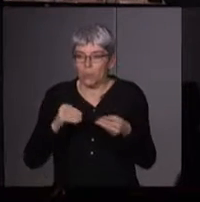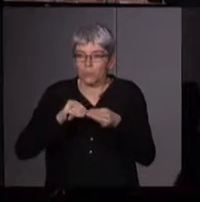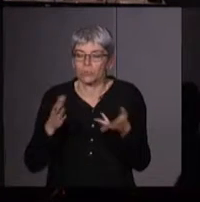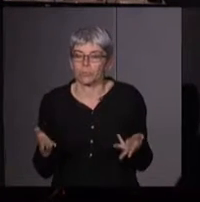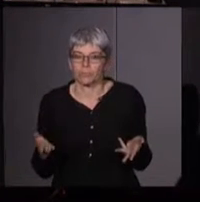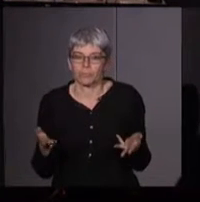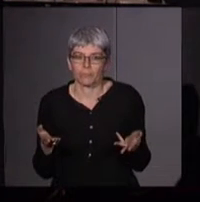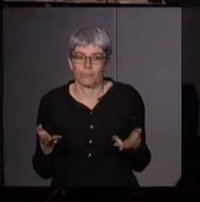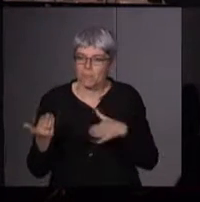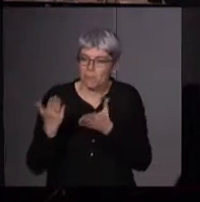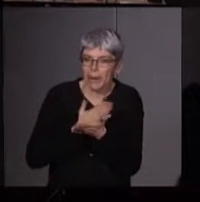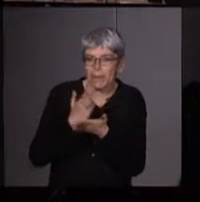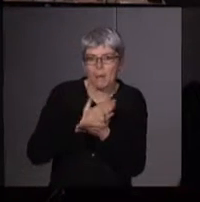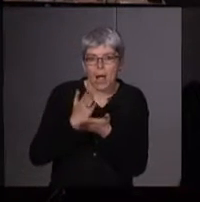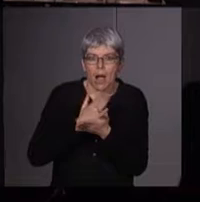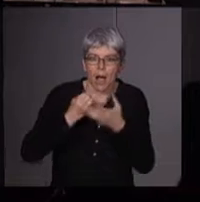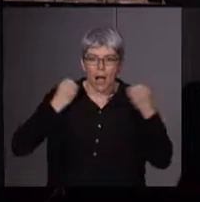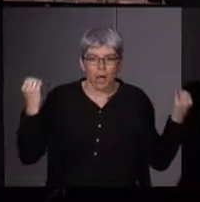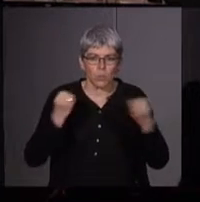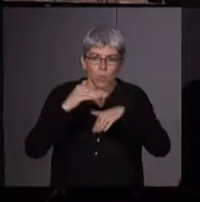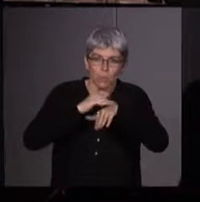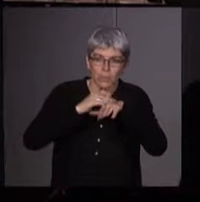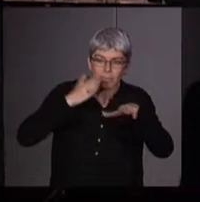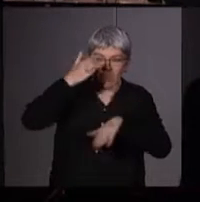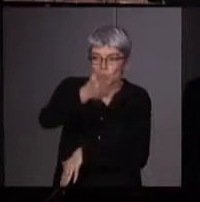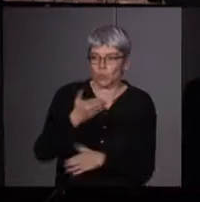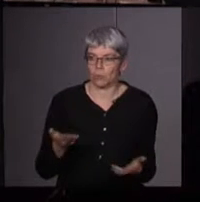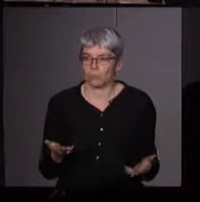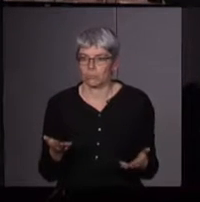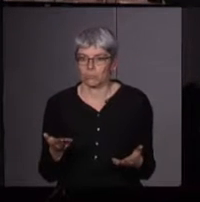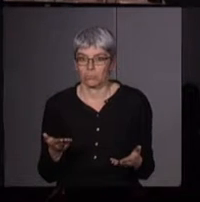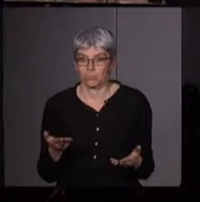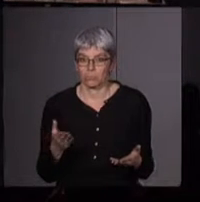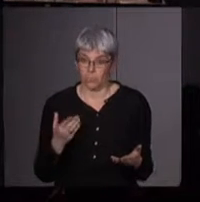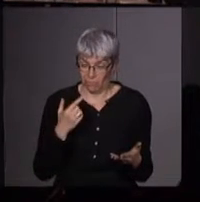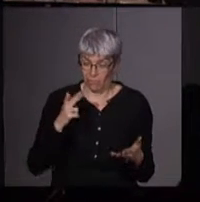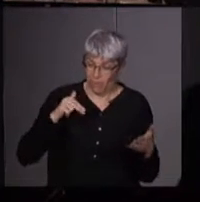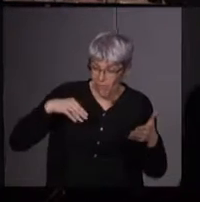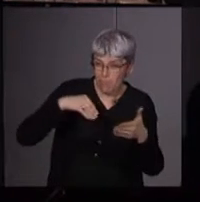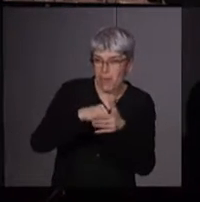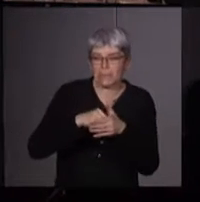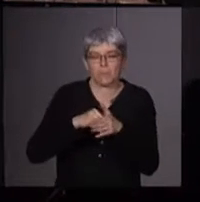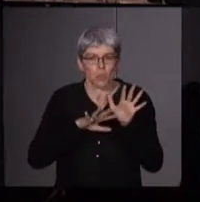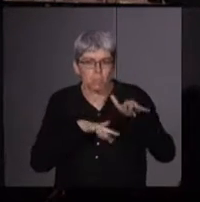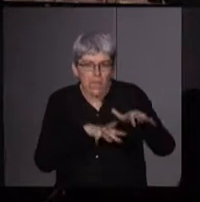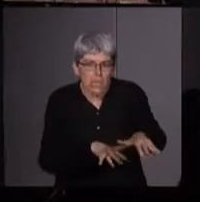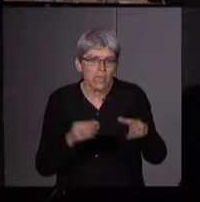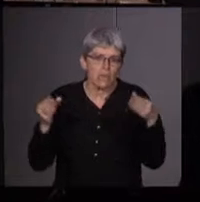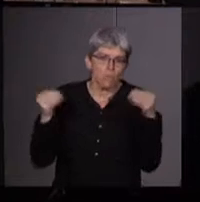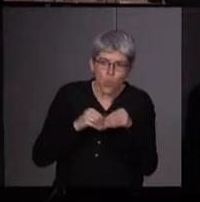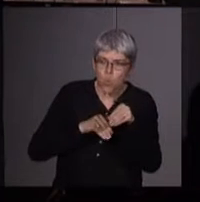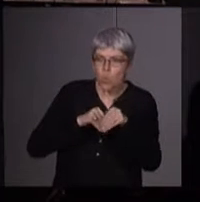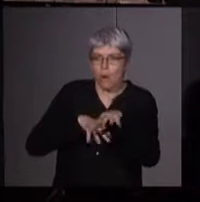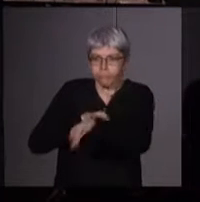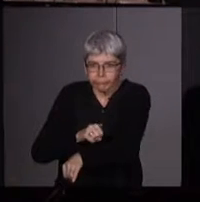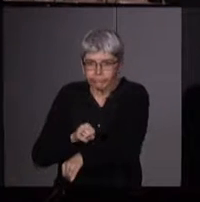préparer des actions politiques à venir. Donc, pour préparer aussi leur participation à des manifs ou à des occupations